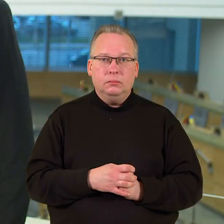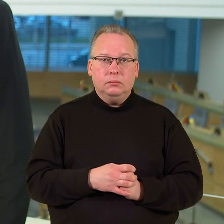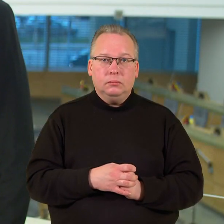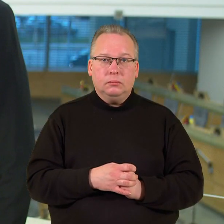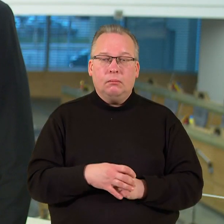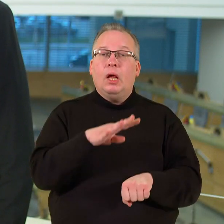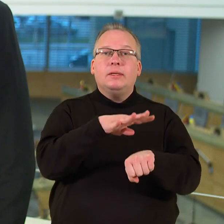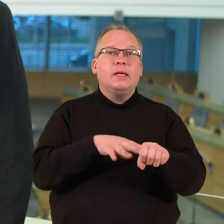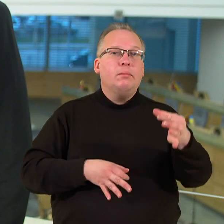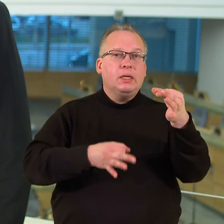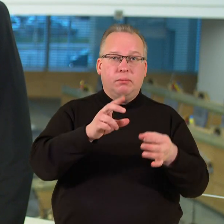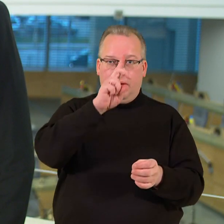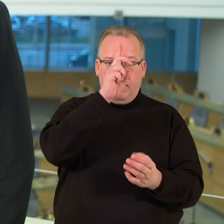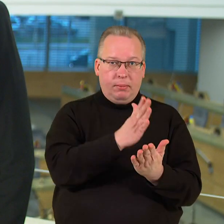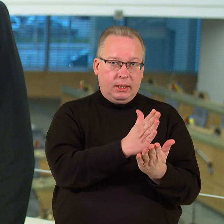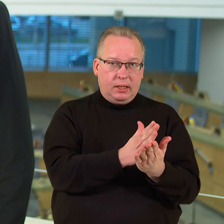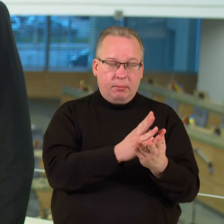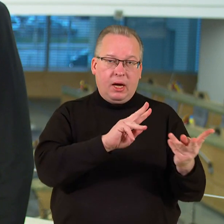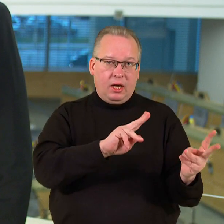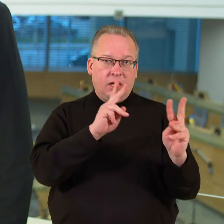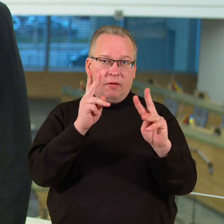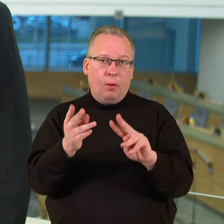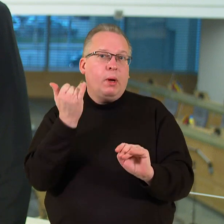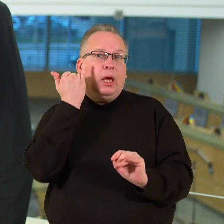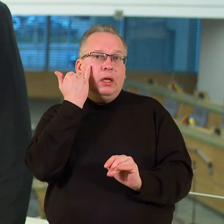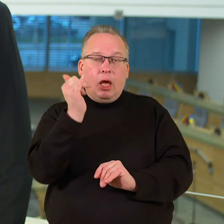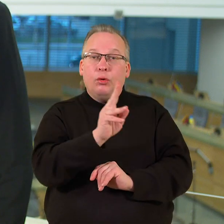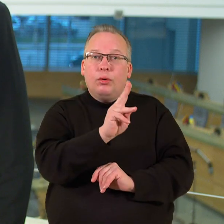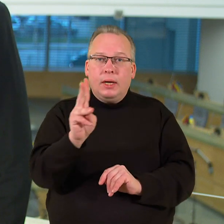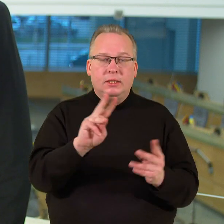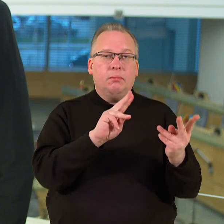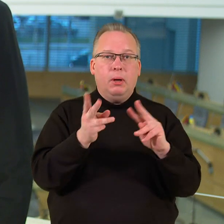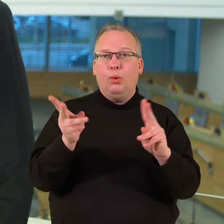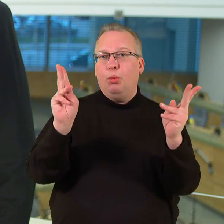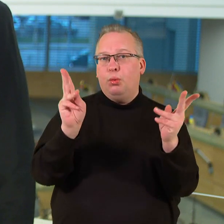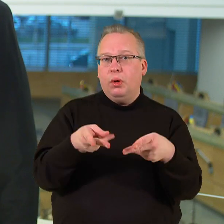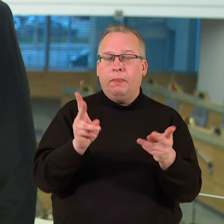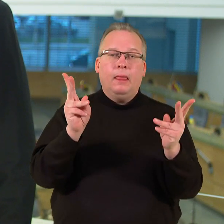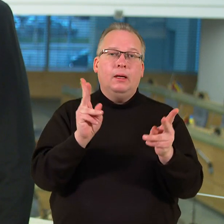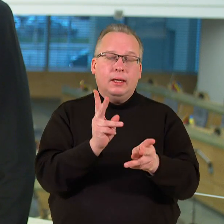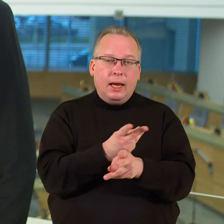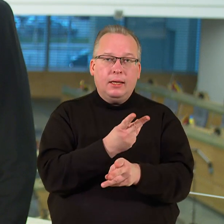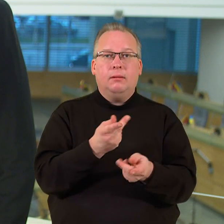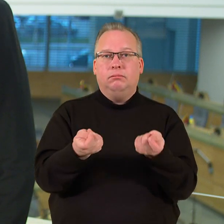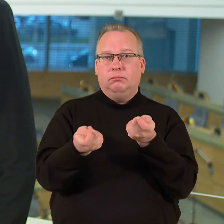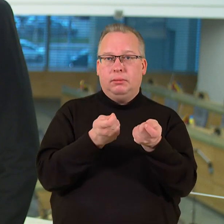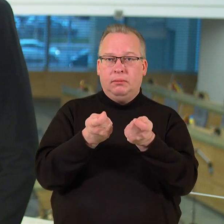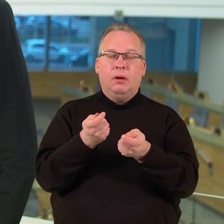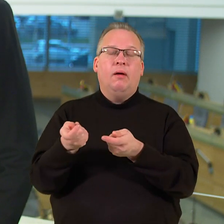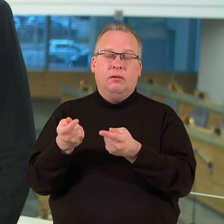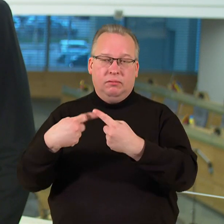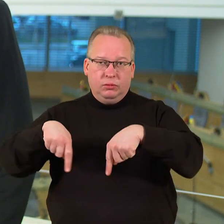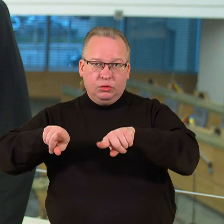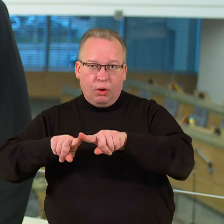Seimas varsto valstybės tarnybos reformą inicijatorių teigimu pertvarka reikalinga, nes reikia stiprinti vadovų korpusą.